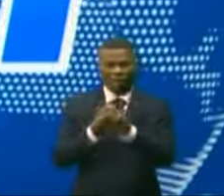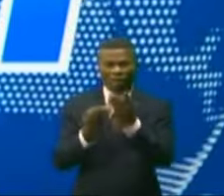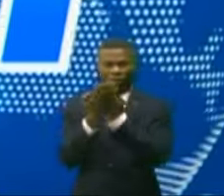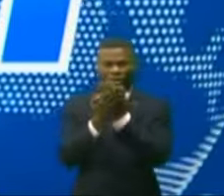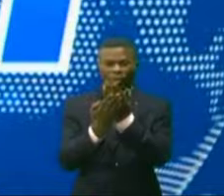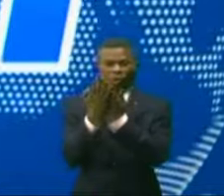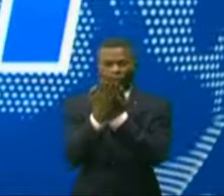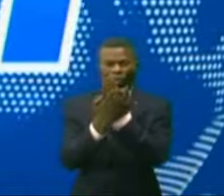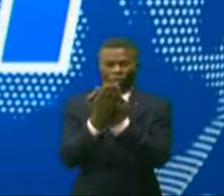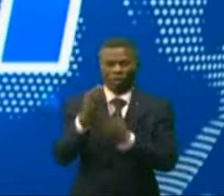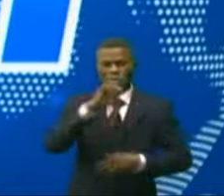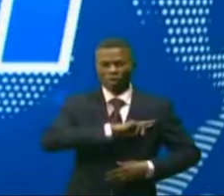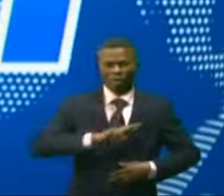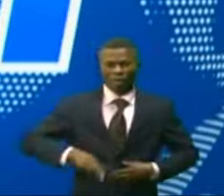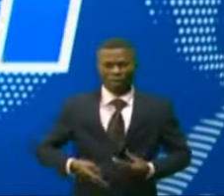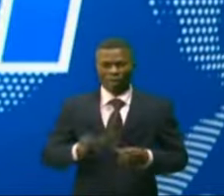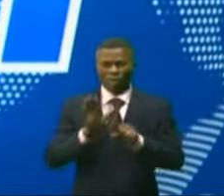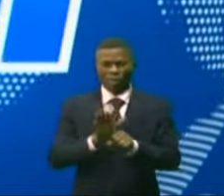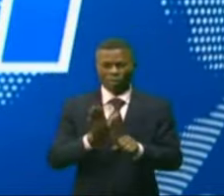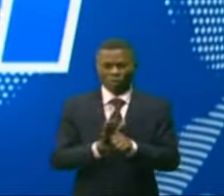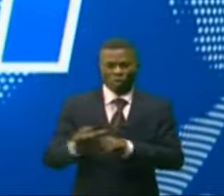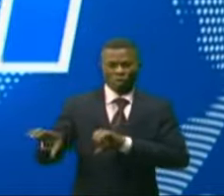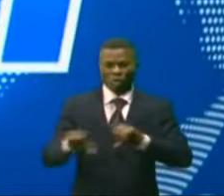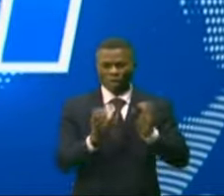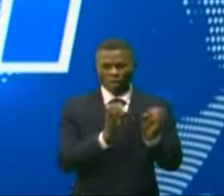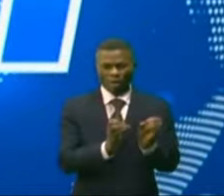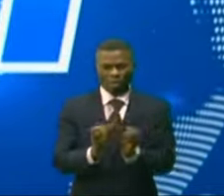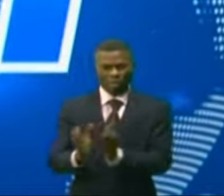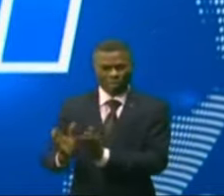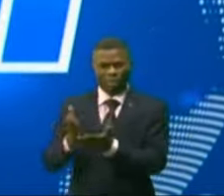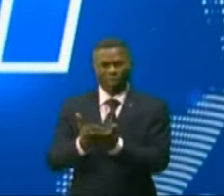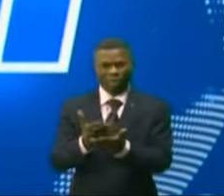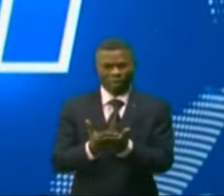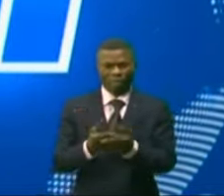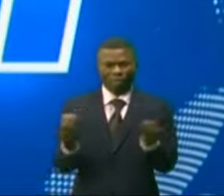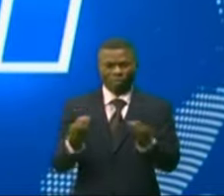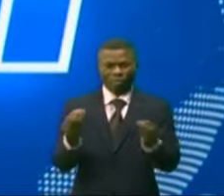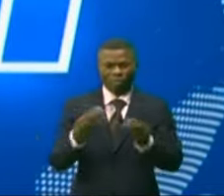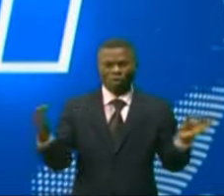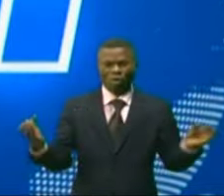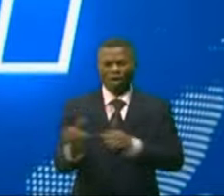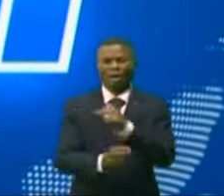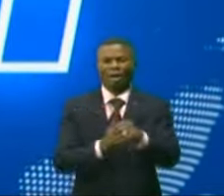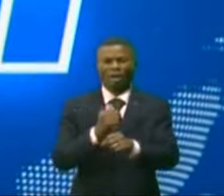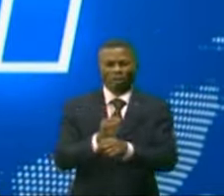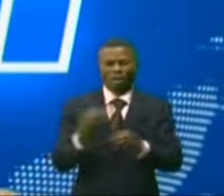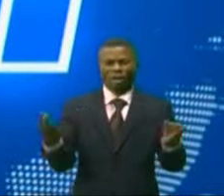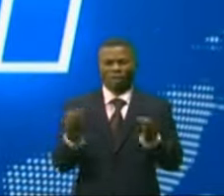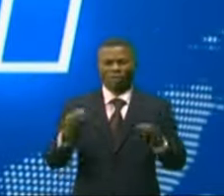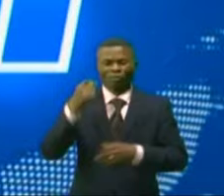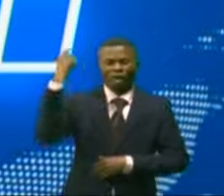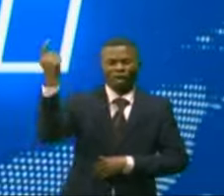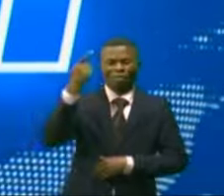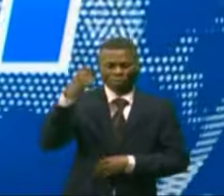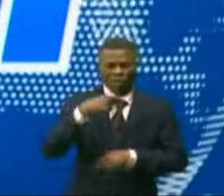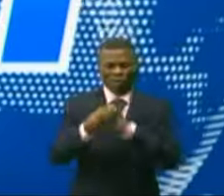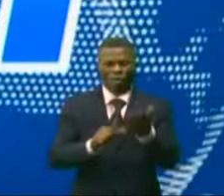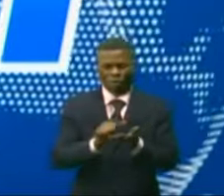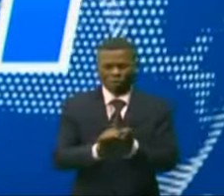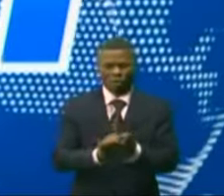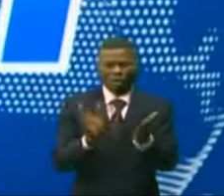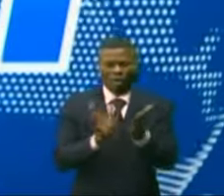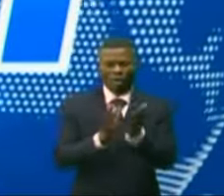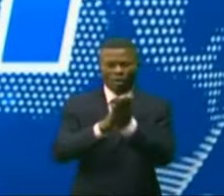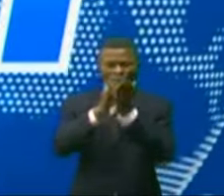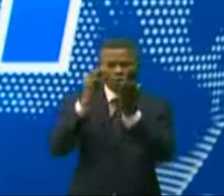démocratique du Congo. Plusieurs activités se dessinent déjà à l'image de celle-ci où la mode est mise en relève à l'Institut